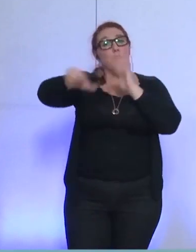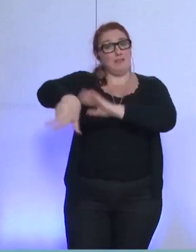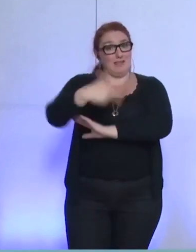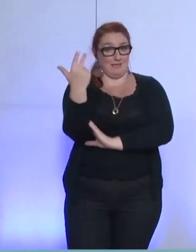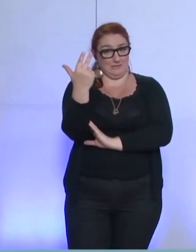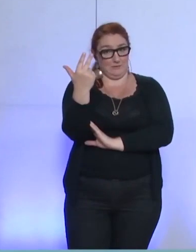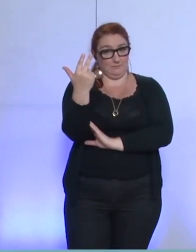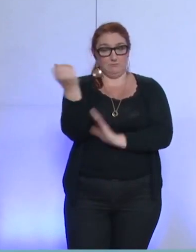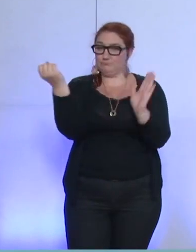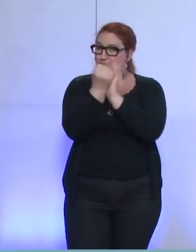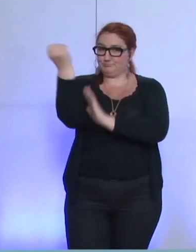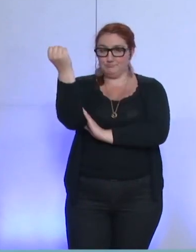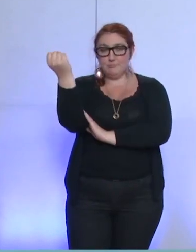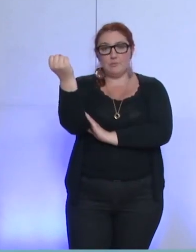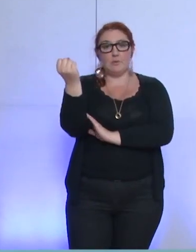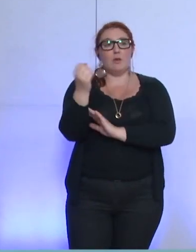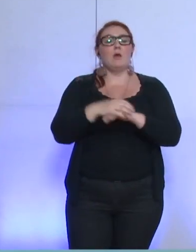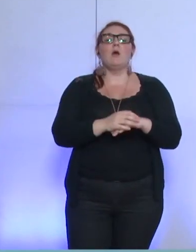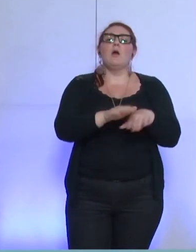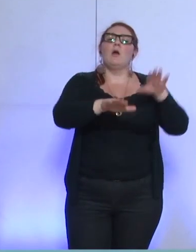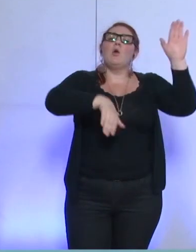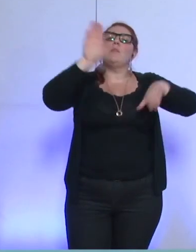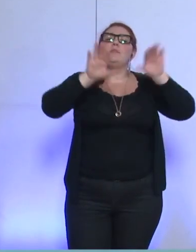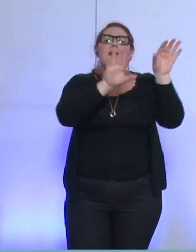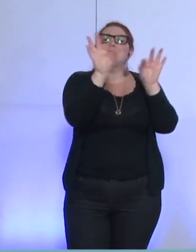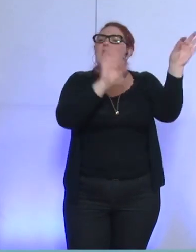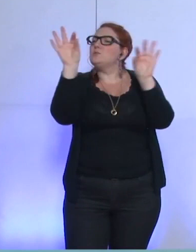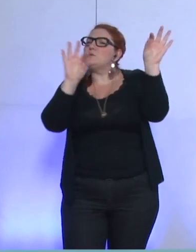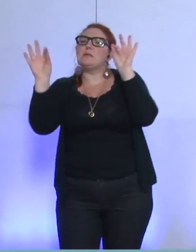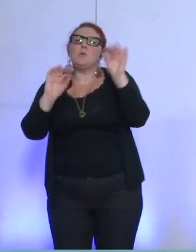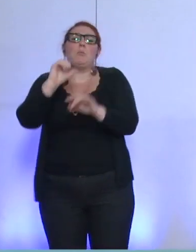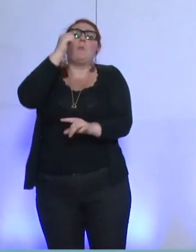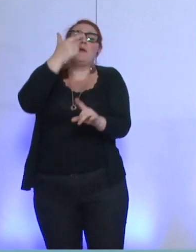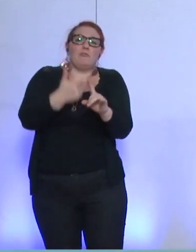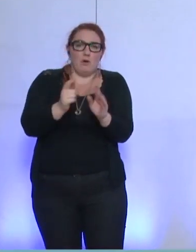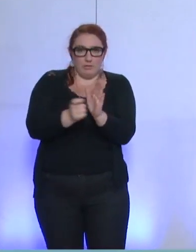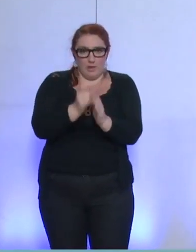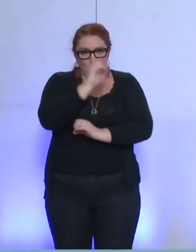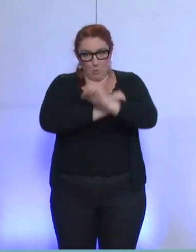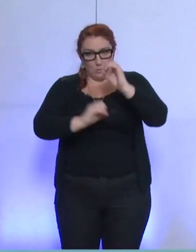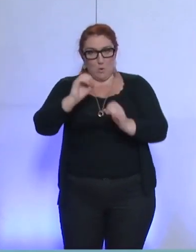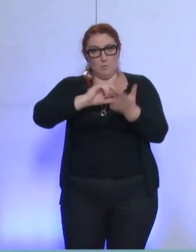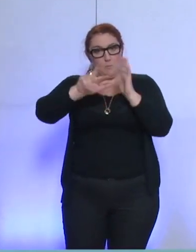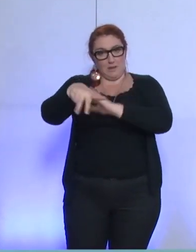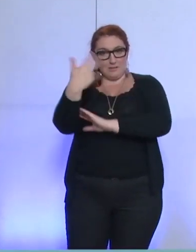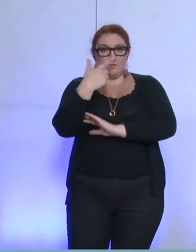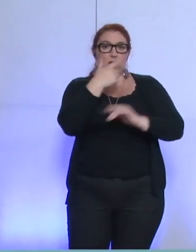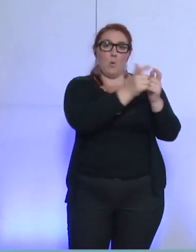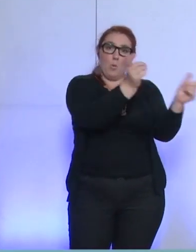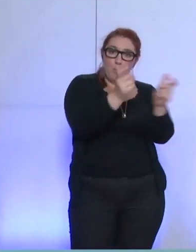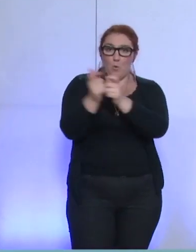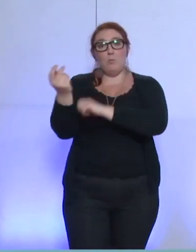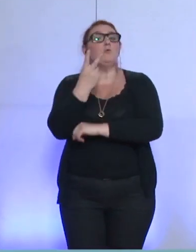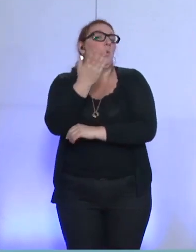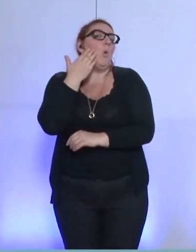et il y a eu une première sélection des candidats en octobre 2013, les deux groupements que nous connaissons, mais